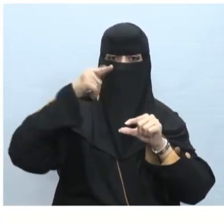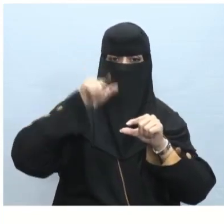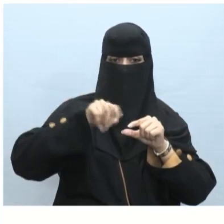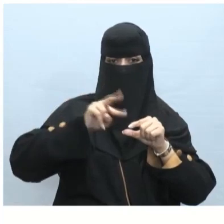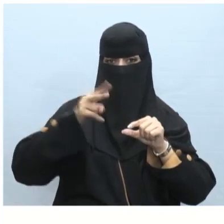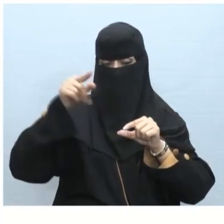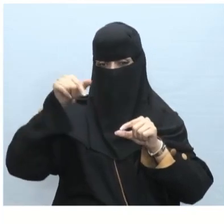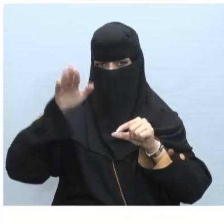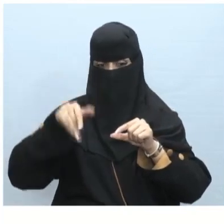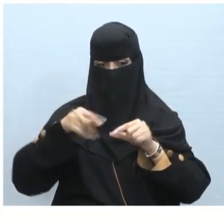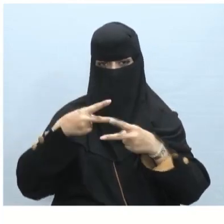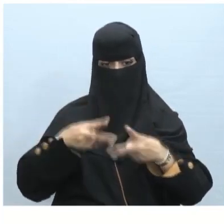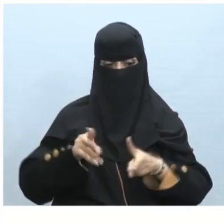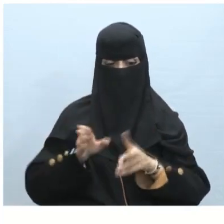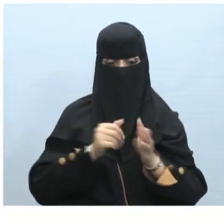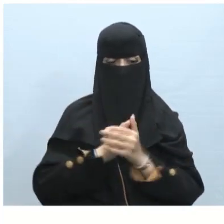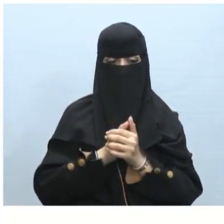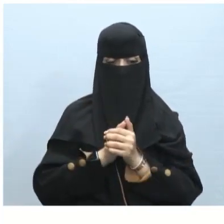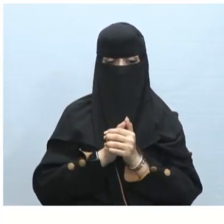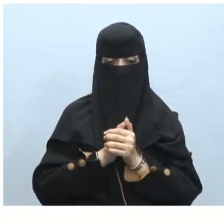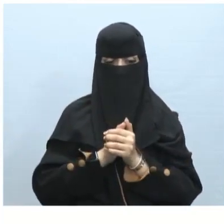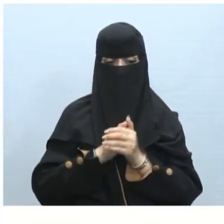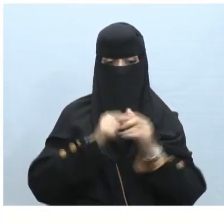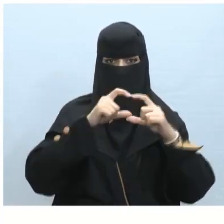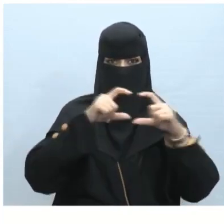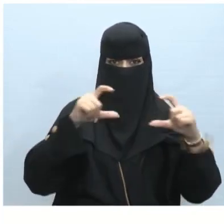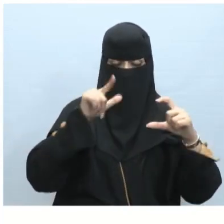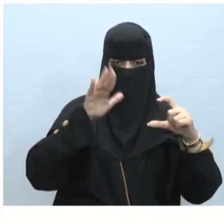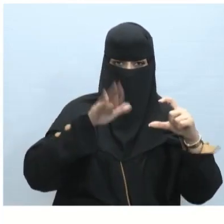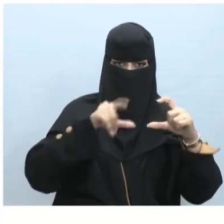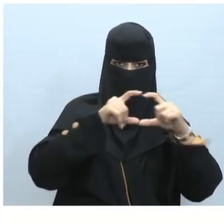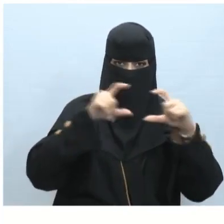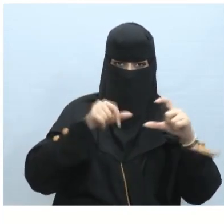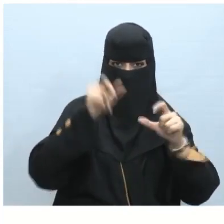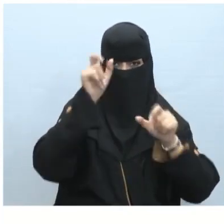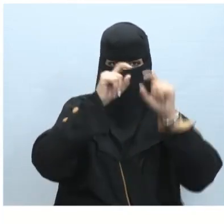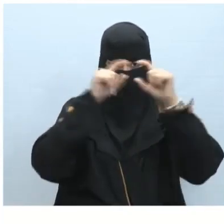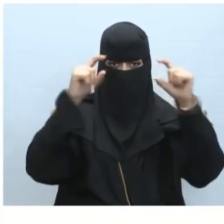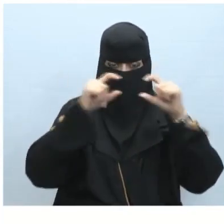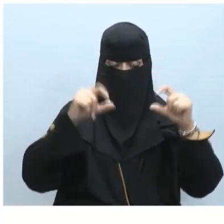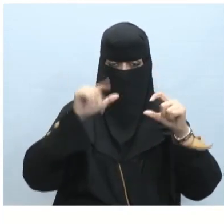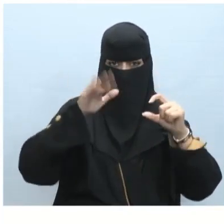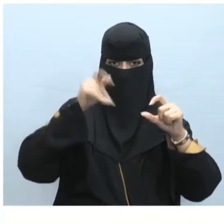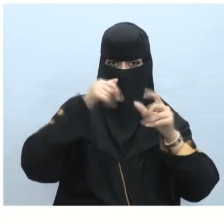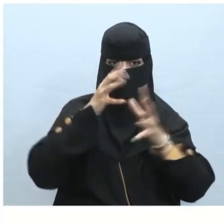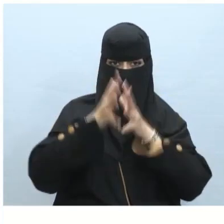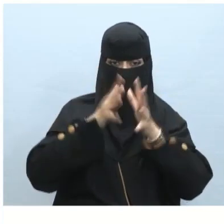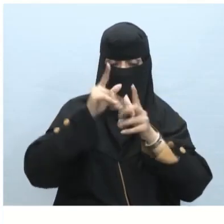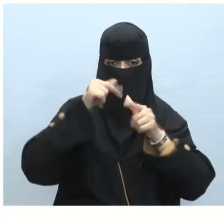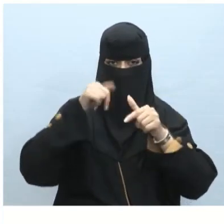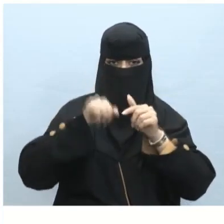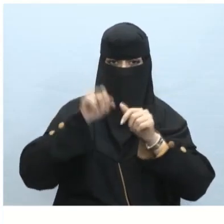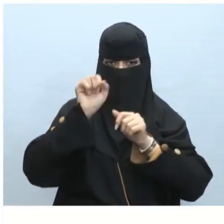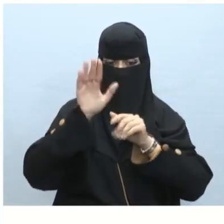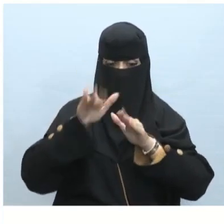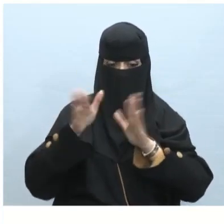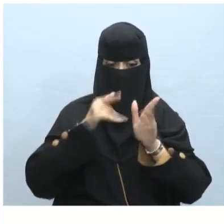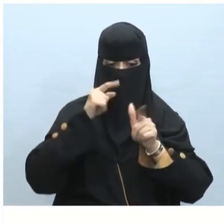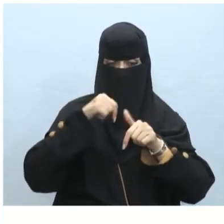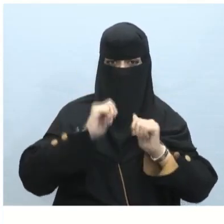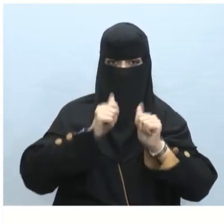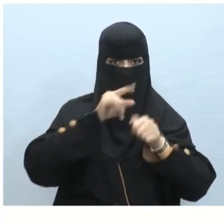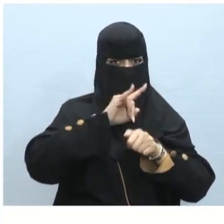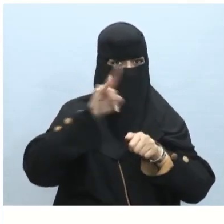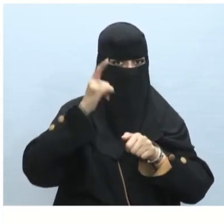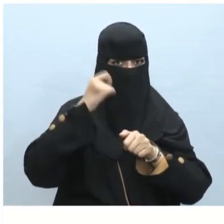نضغط على موافق هنا في قائمة مربعات عمودية في الشرح أو في الجزء الخاص بالشرح إذا كنت